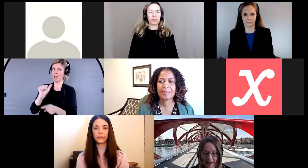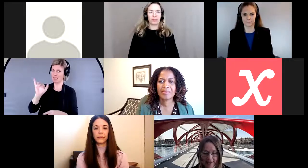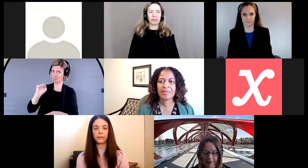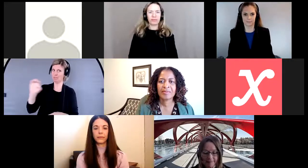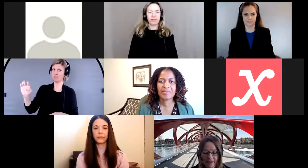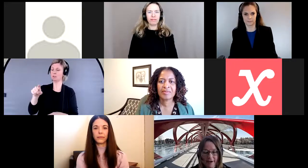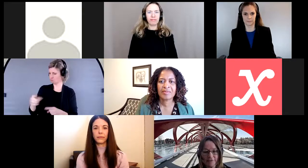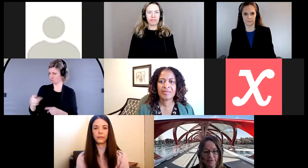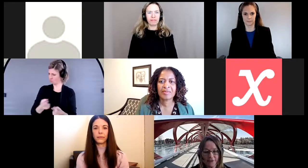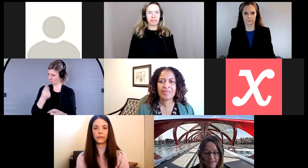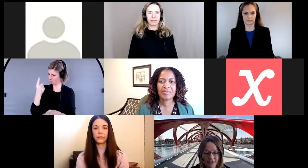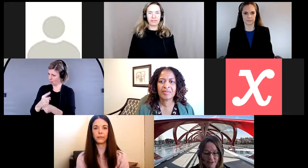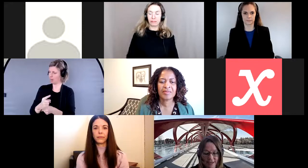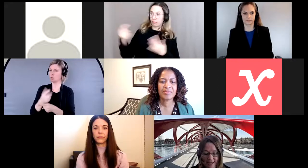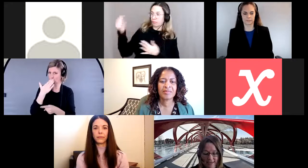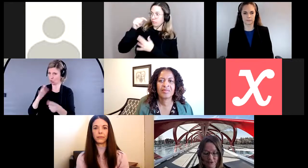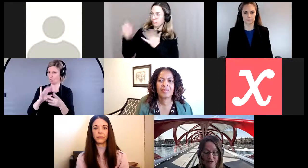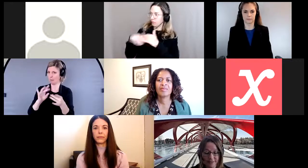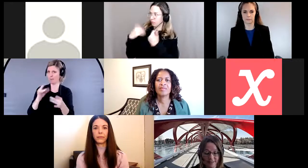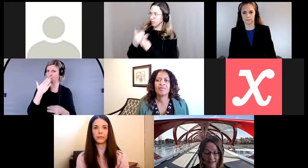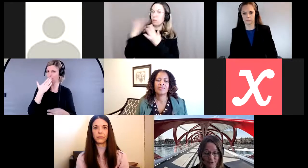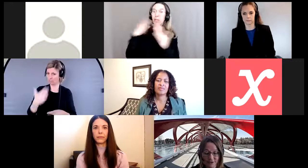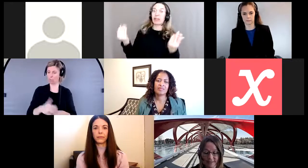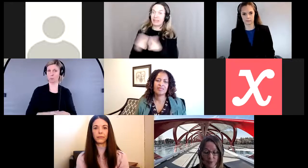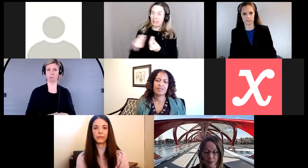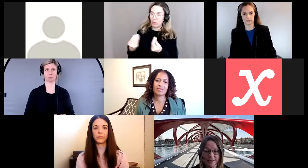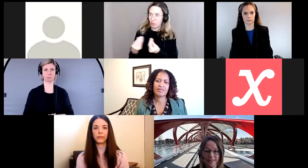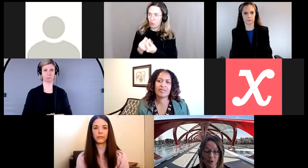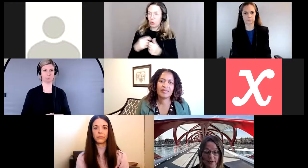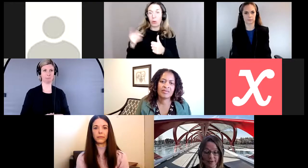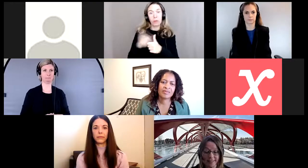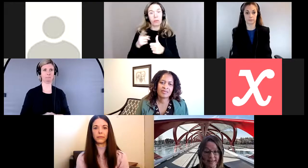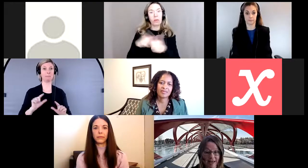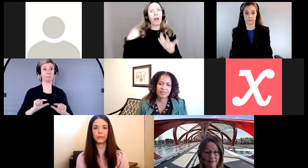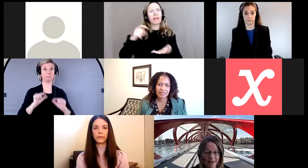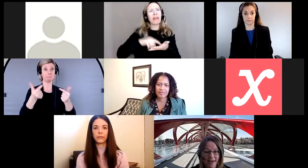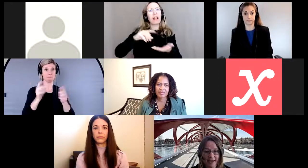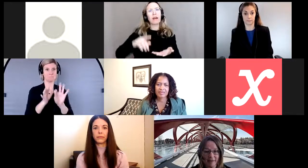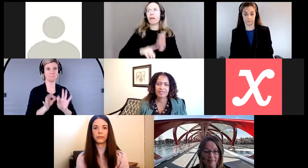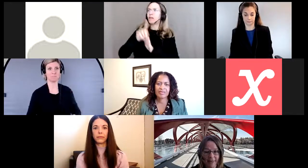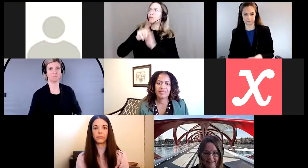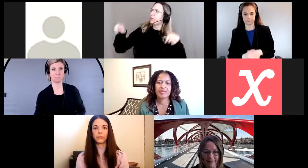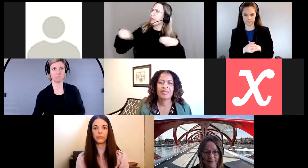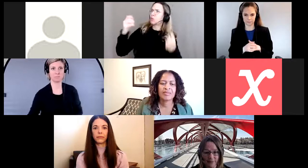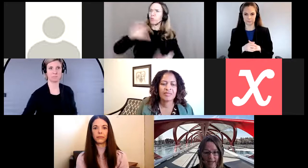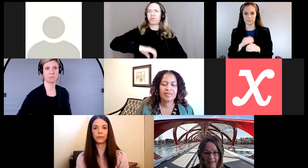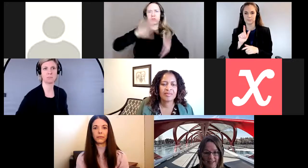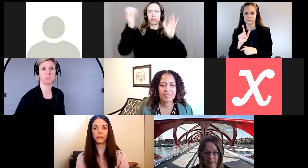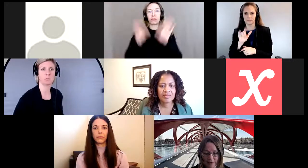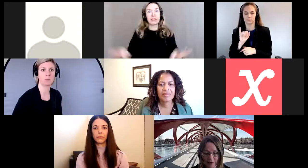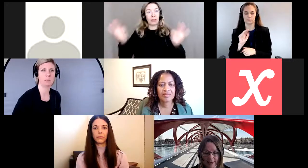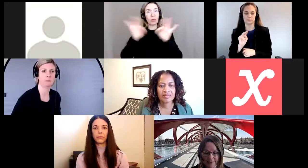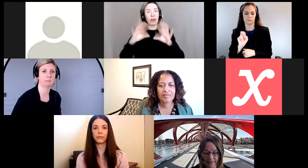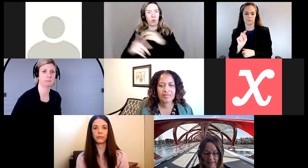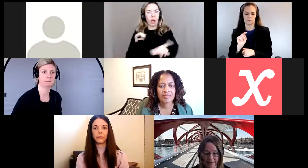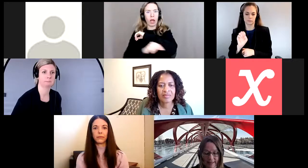Amy, vous avez vraiment mentionné tous les éléments importants, donc merci beaucoup. D'abord, durant une catastrophe naturelle, c'est important d'appuyer les employés. C